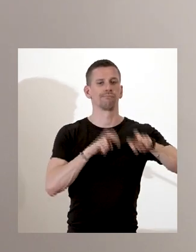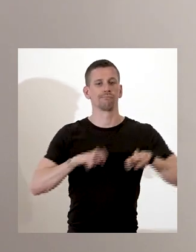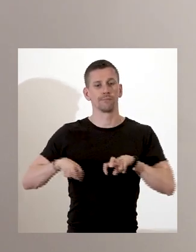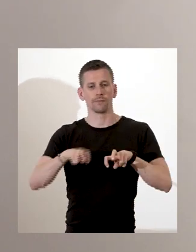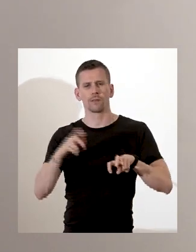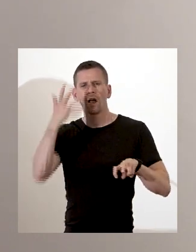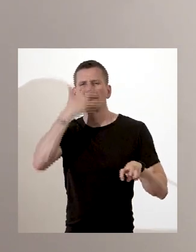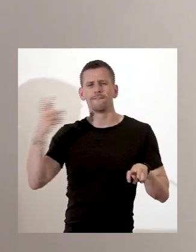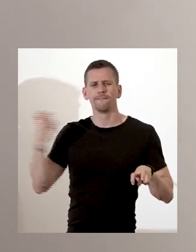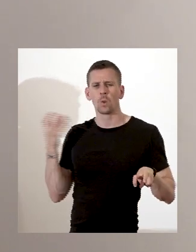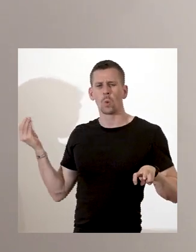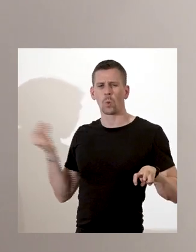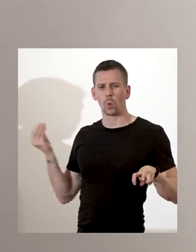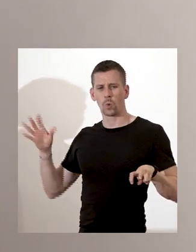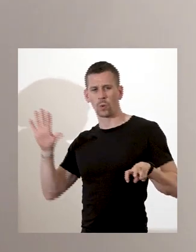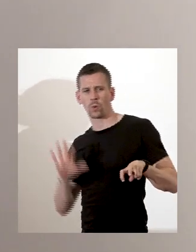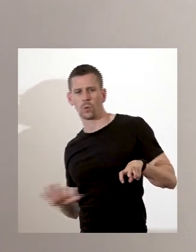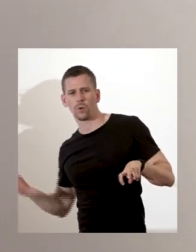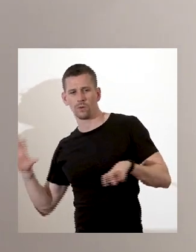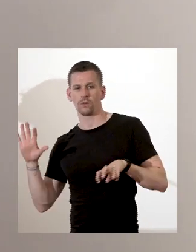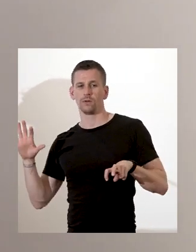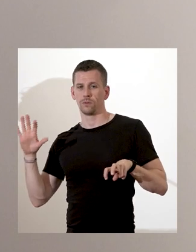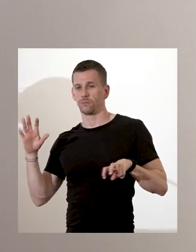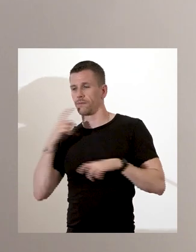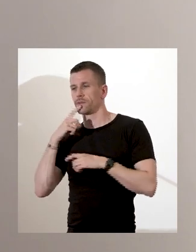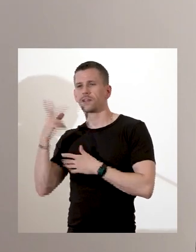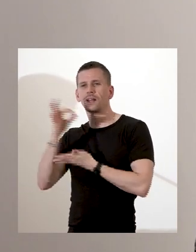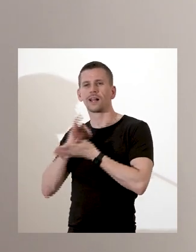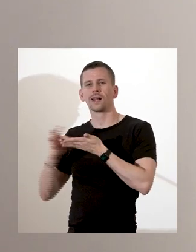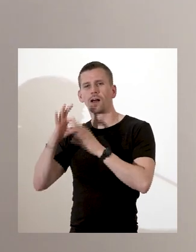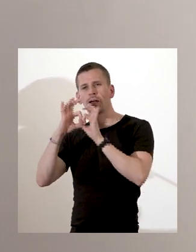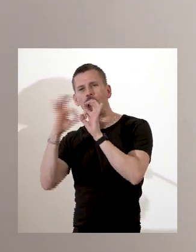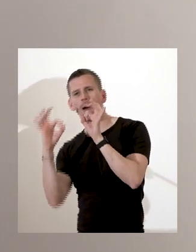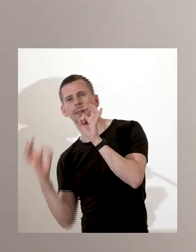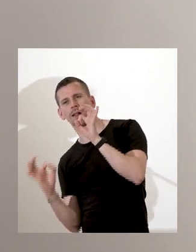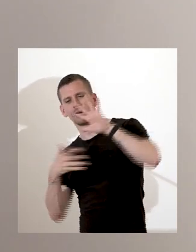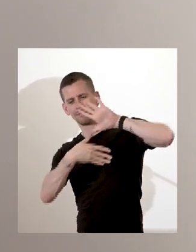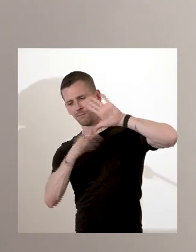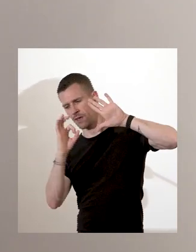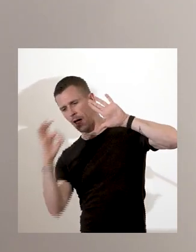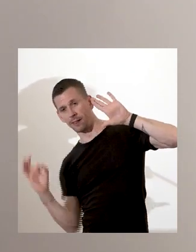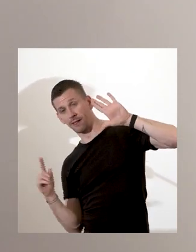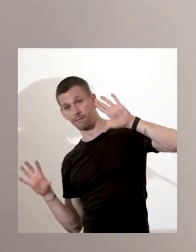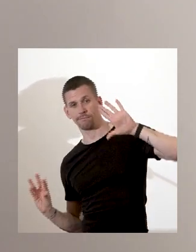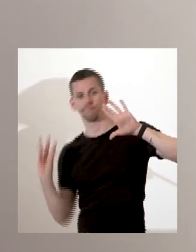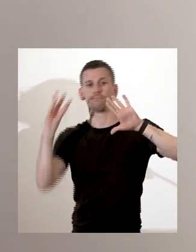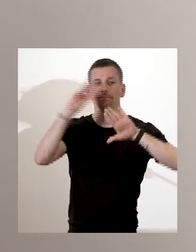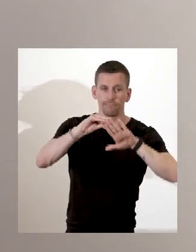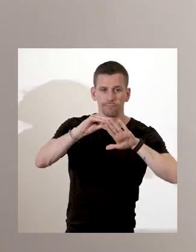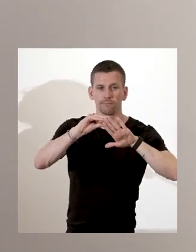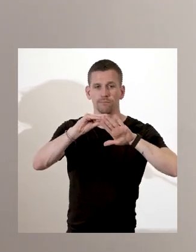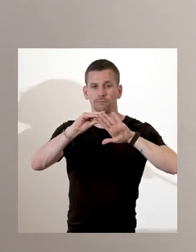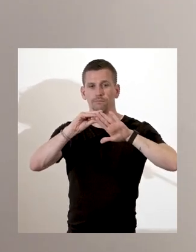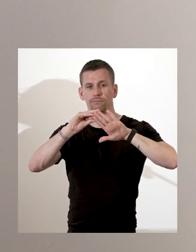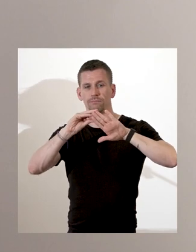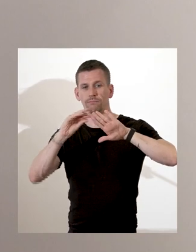devaient y être vendus, mais sont réacheminés plus au nord du fait de l'activité de traite interne à l'Atlantique